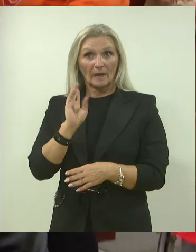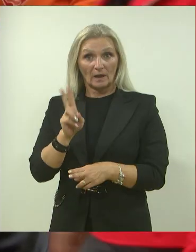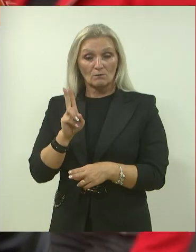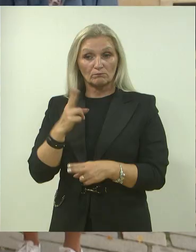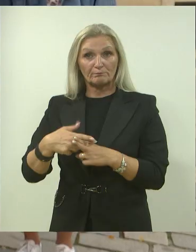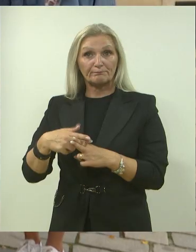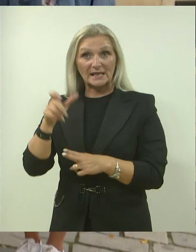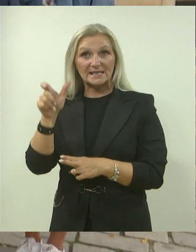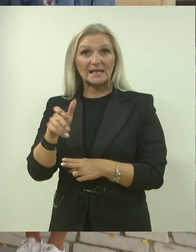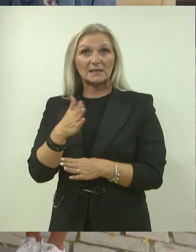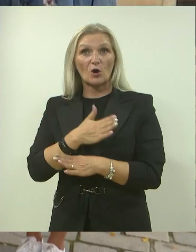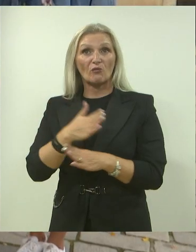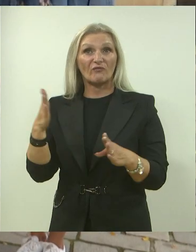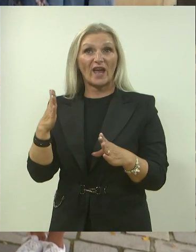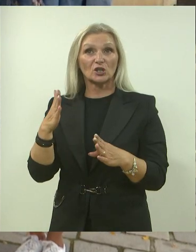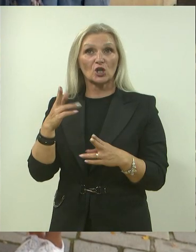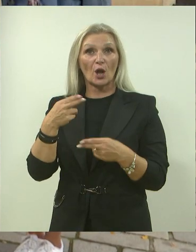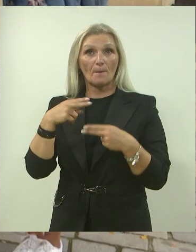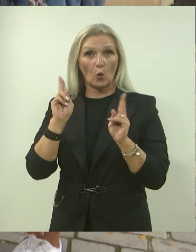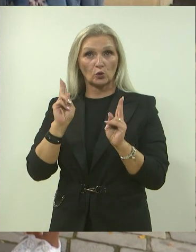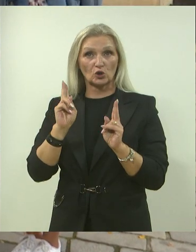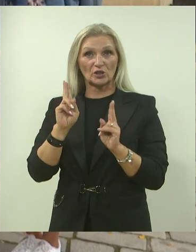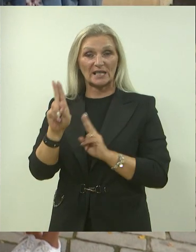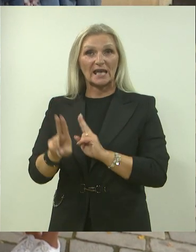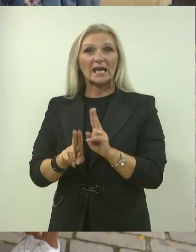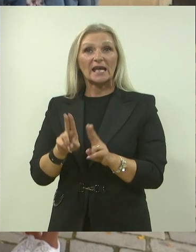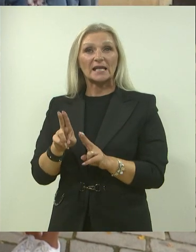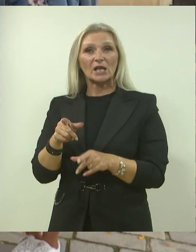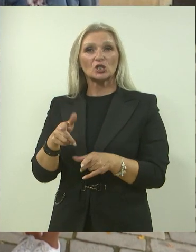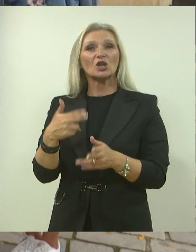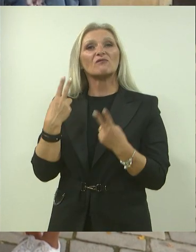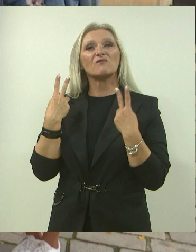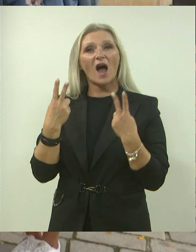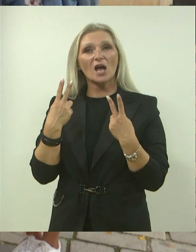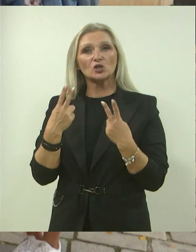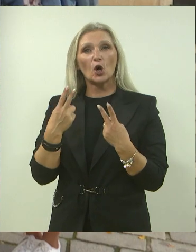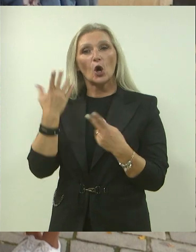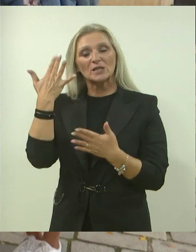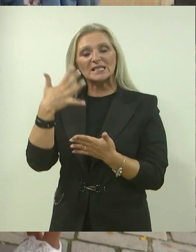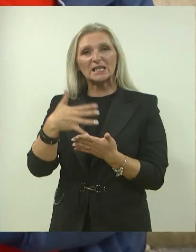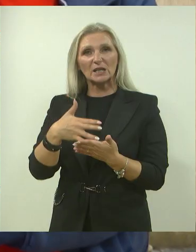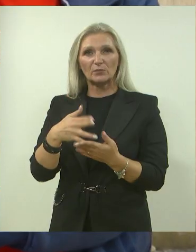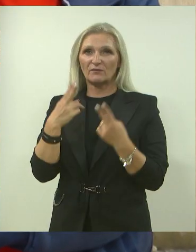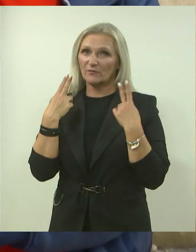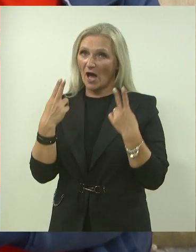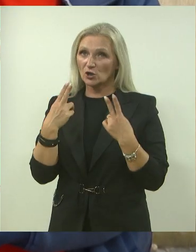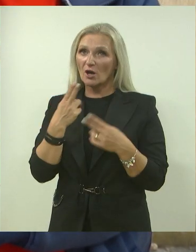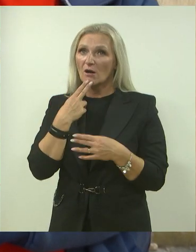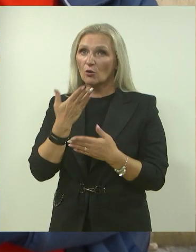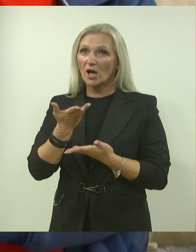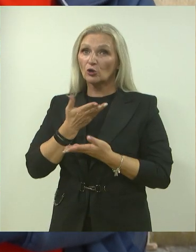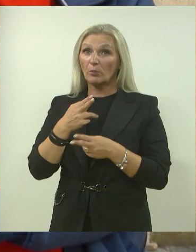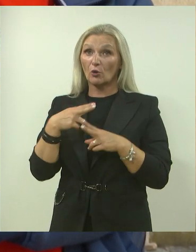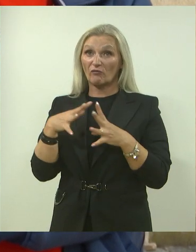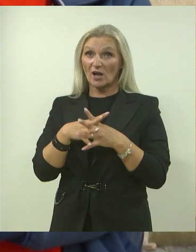mogućnosti. U suradnju lječnika i pacijenata, koja je vrlo važna, te vrhunsku skrb koju dobivaju u Varaždinskoj bolnici,